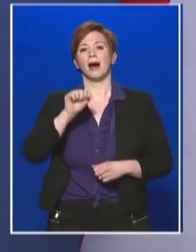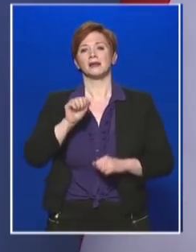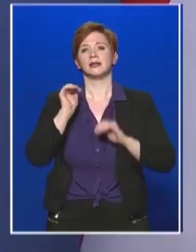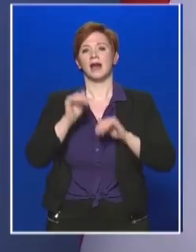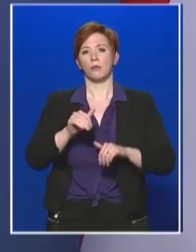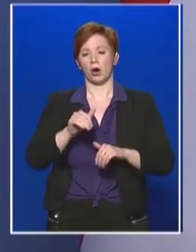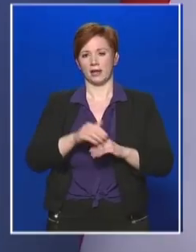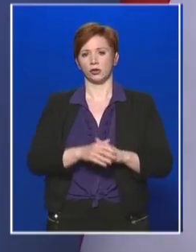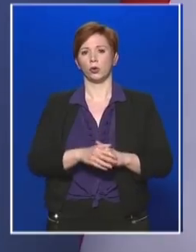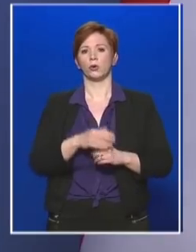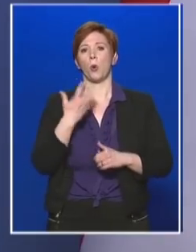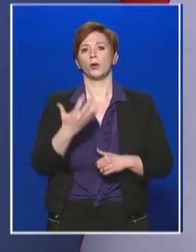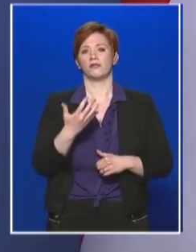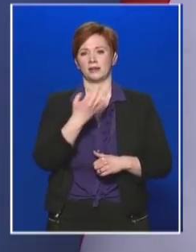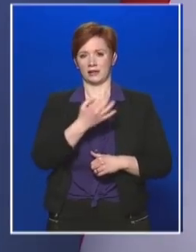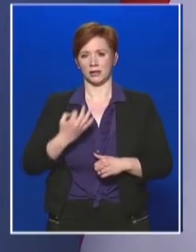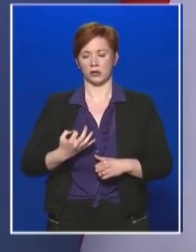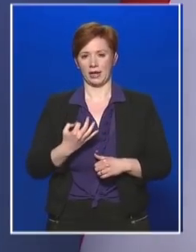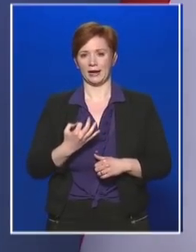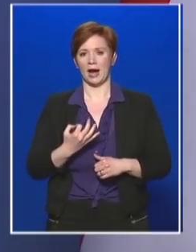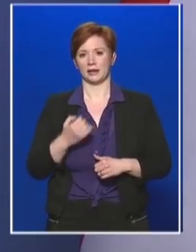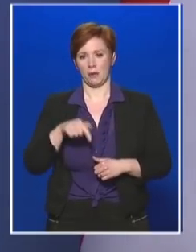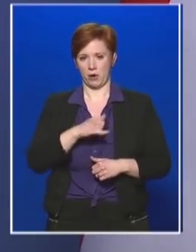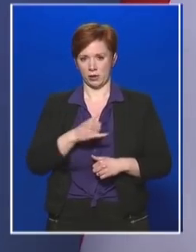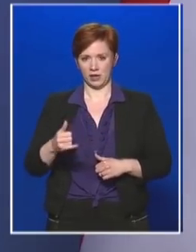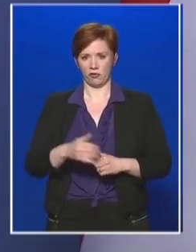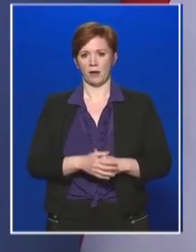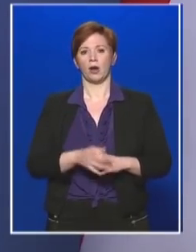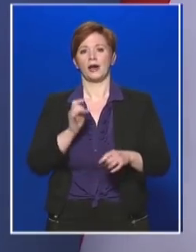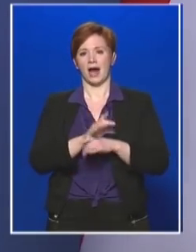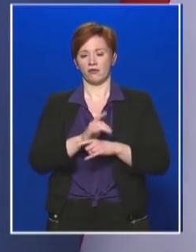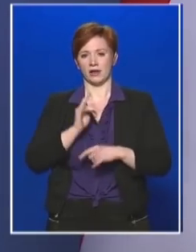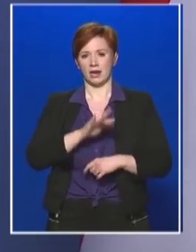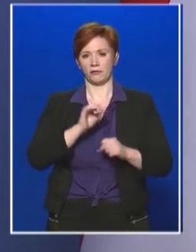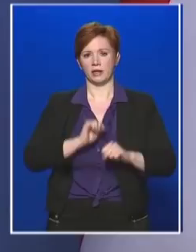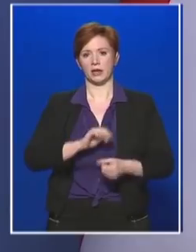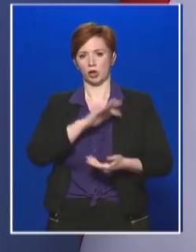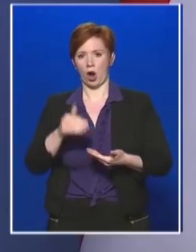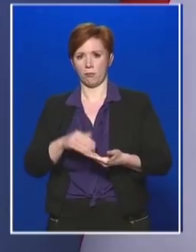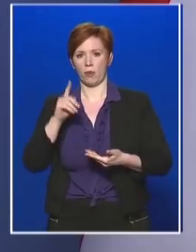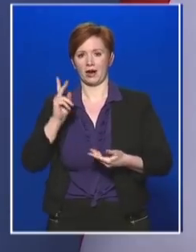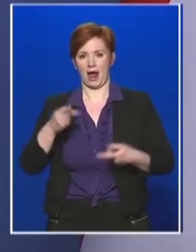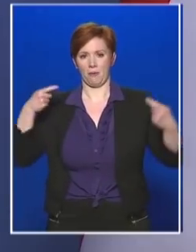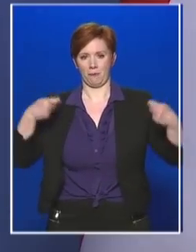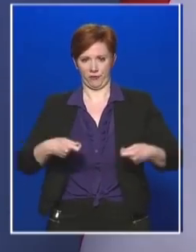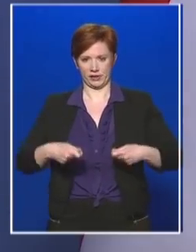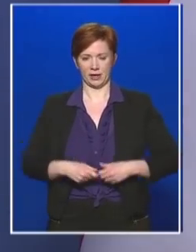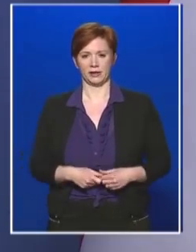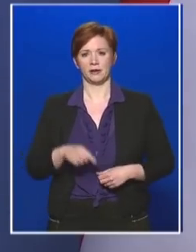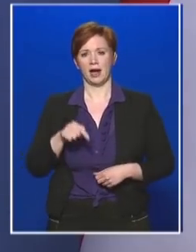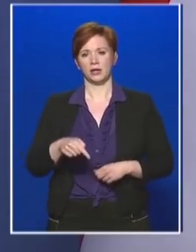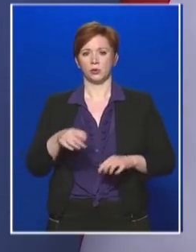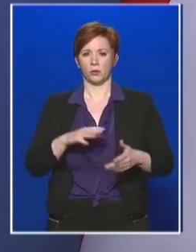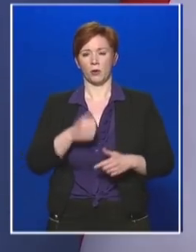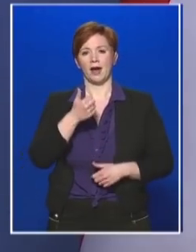-át erre az évre a járványeleni védekezési alapba kell befizetni, ez kb. 1,2 milliárd